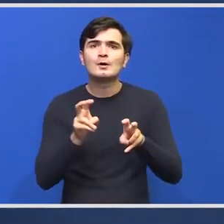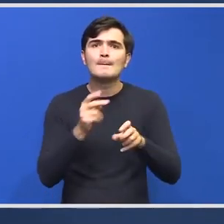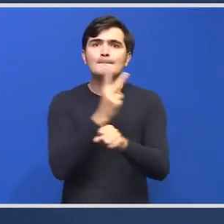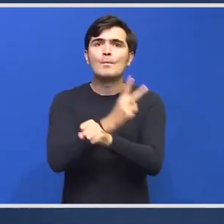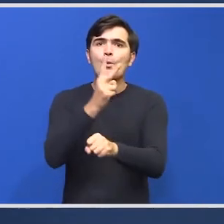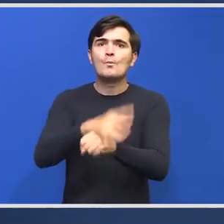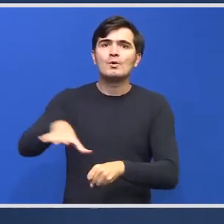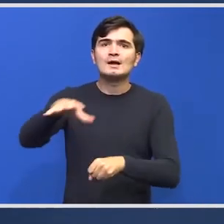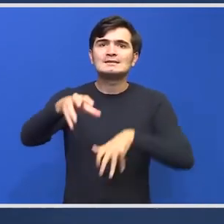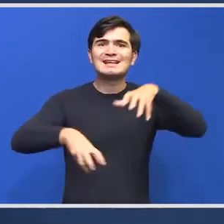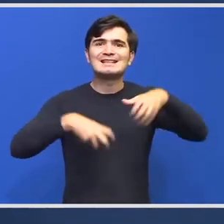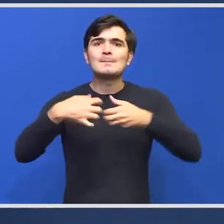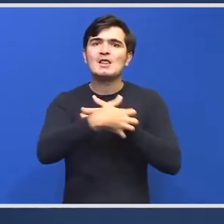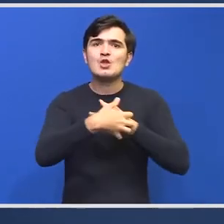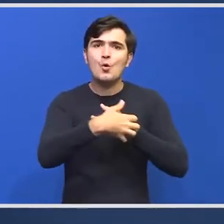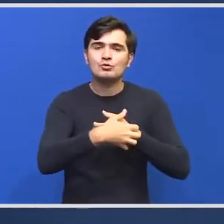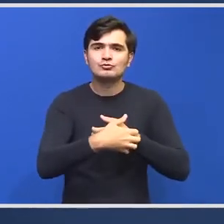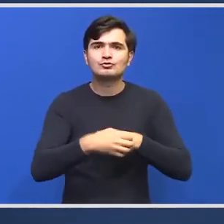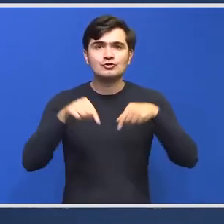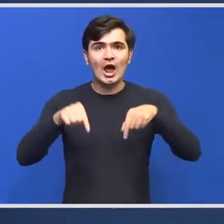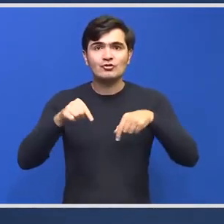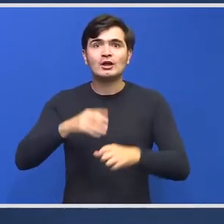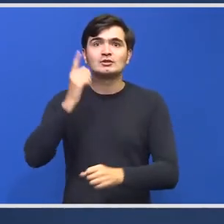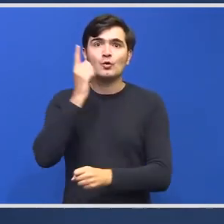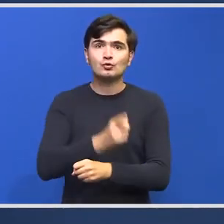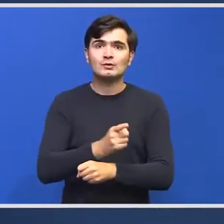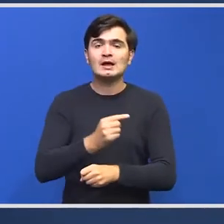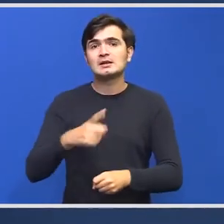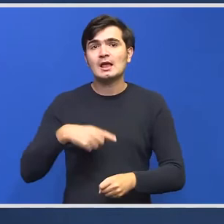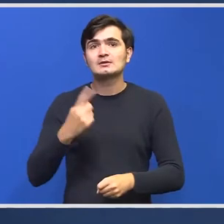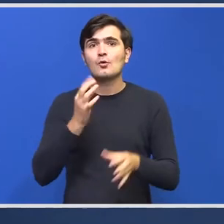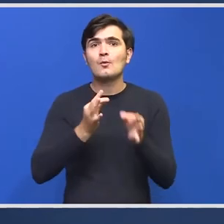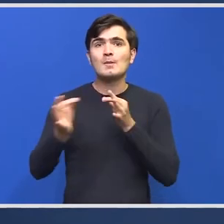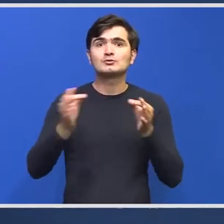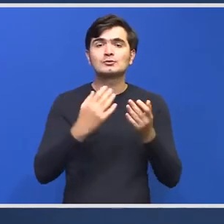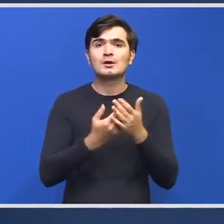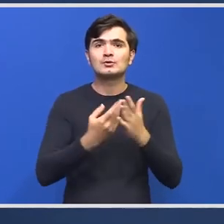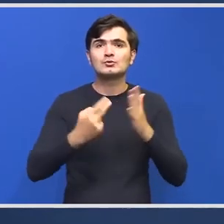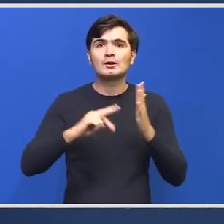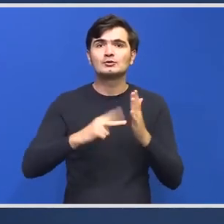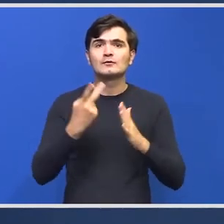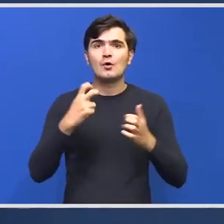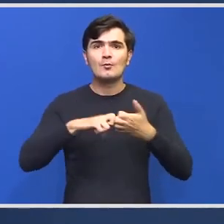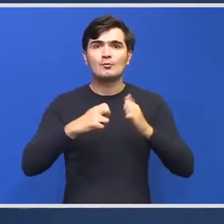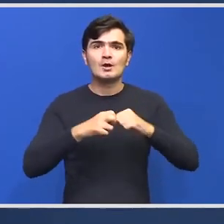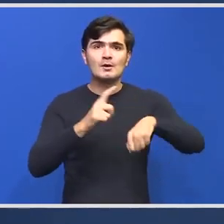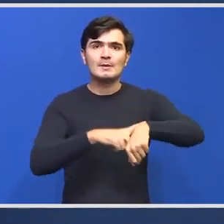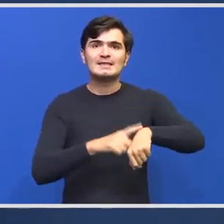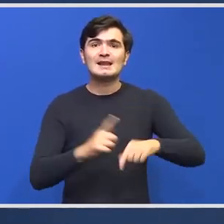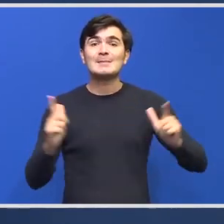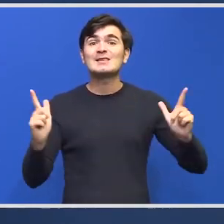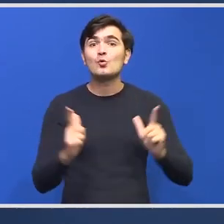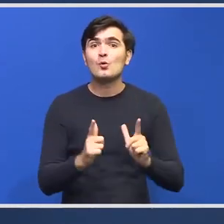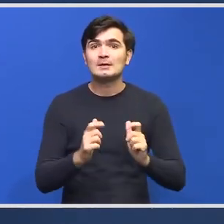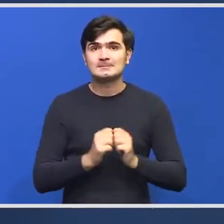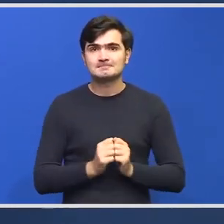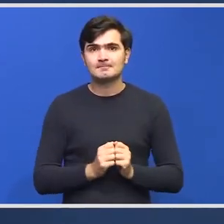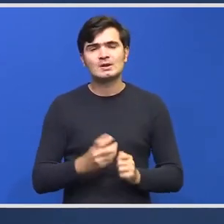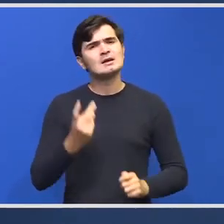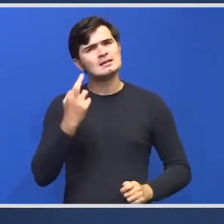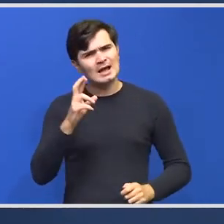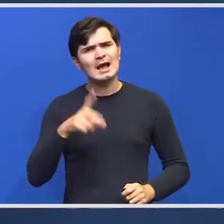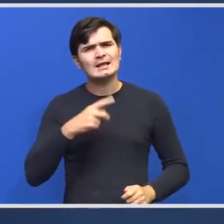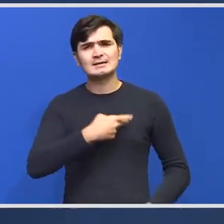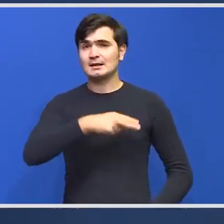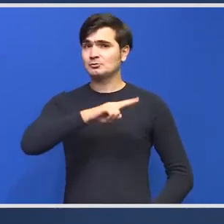ordonanță este o măsură care vine pentru a rezolva o problemă pe termen scurt, dar